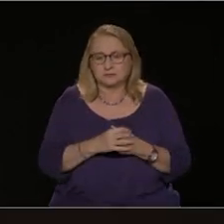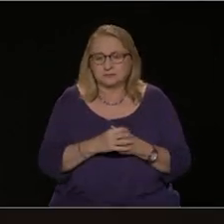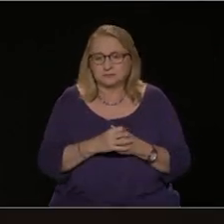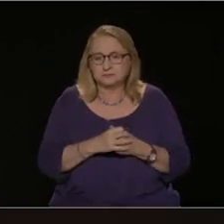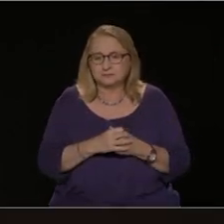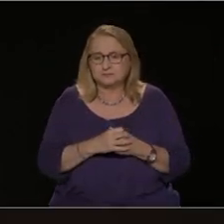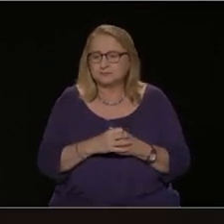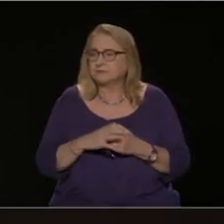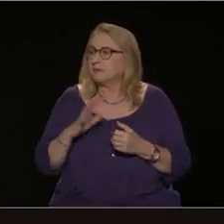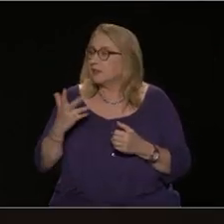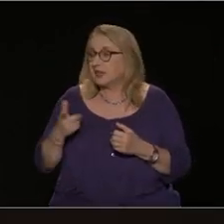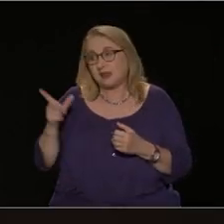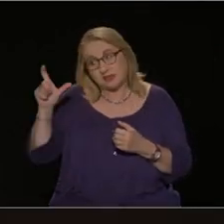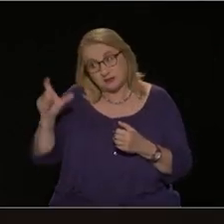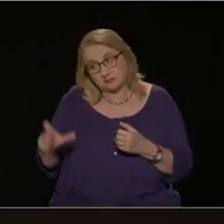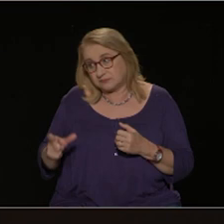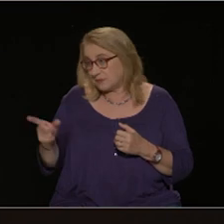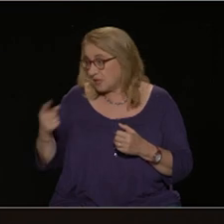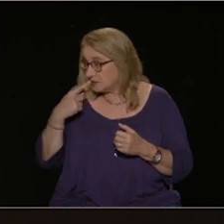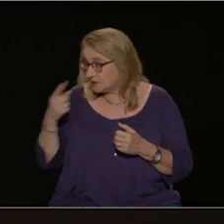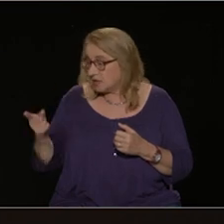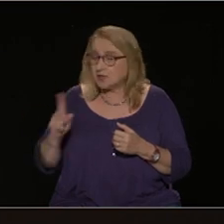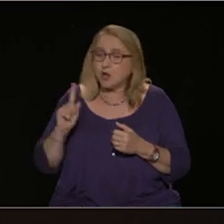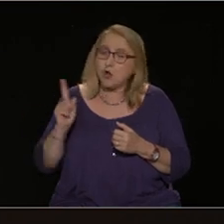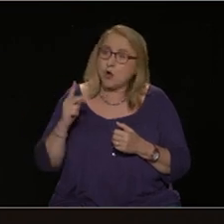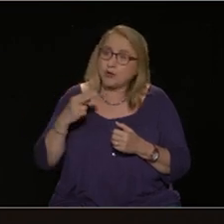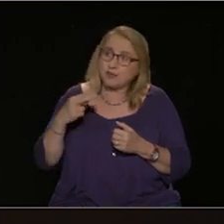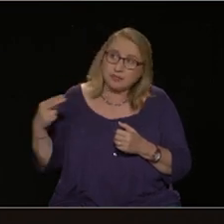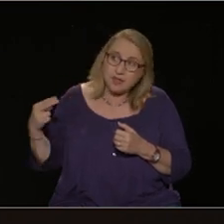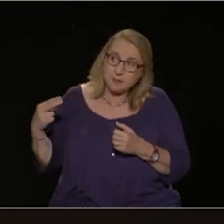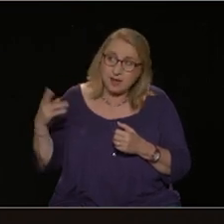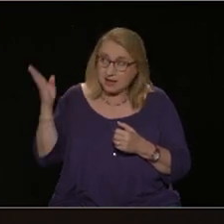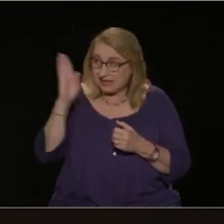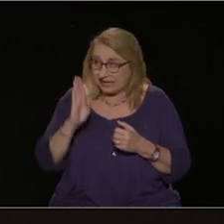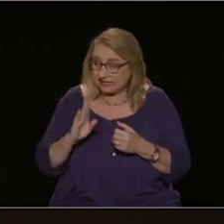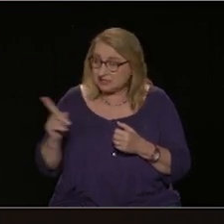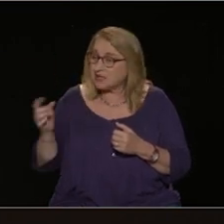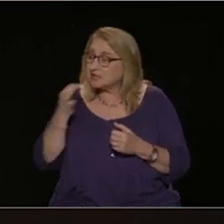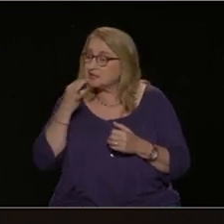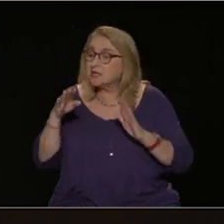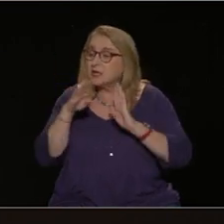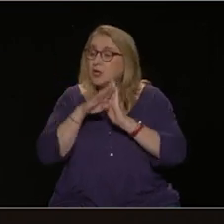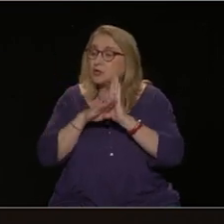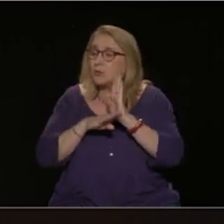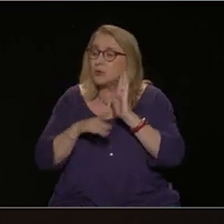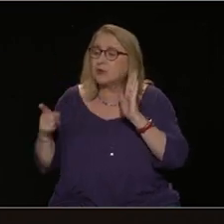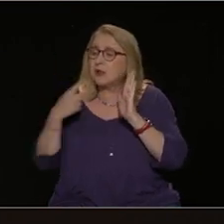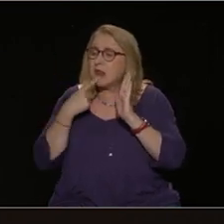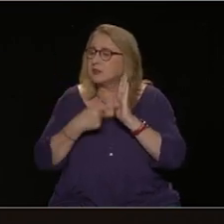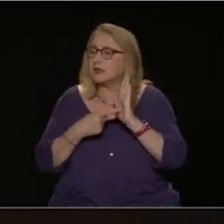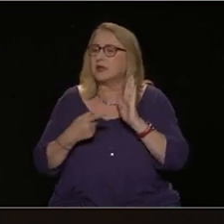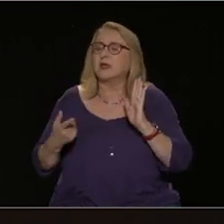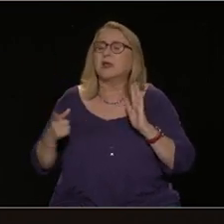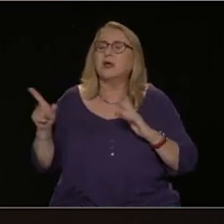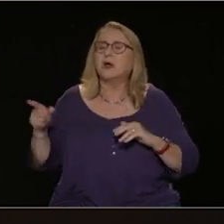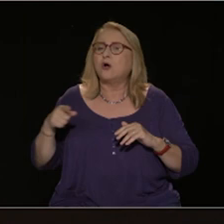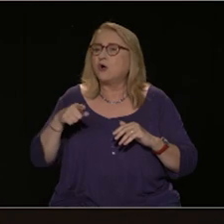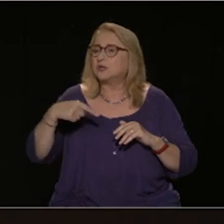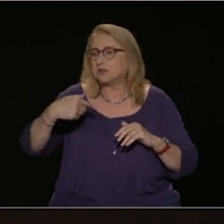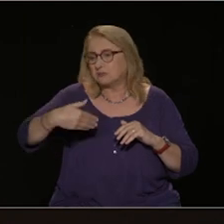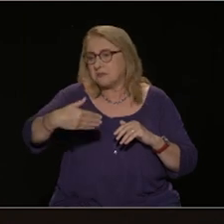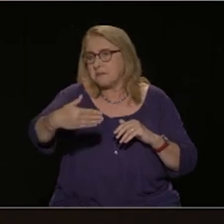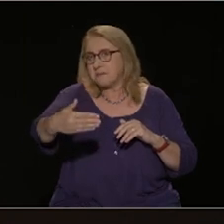κύριε Σκέβο, αλλά το μέλλον πάντως από ό υποστηρίζεται και στο πρόγραμμά σας δεν είναι ο καπιταλισμός για τους εργαζόμενους και